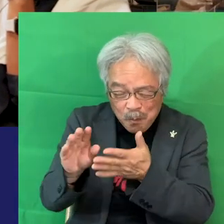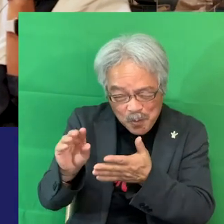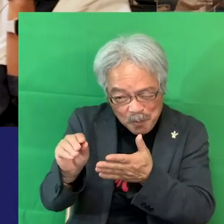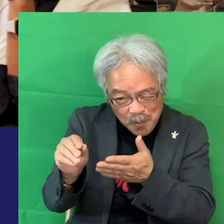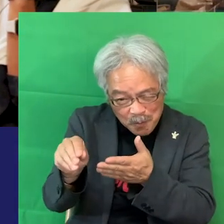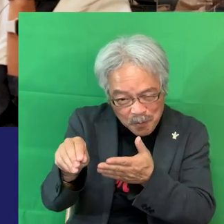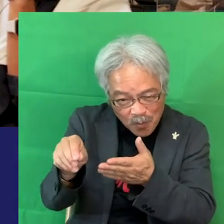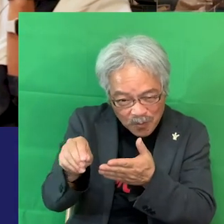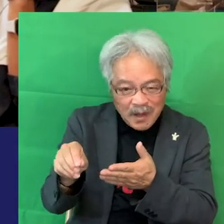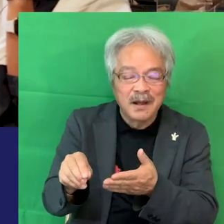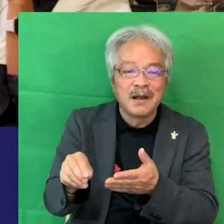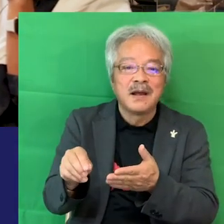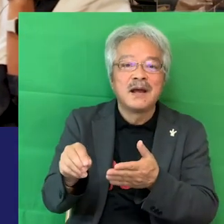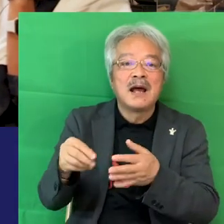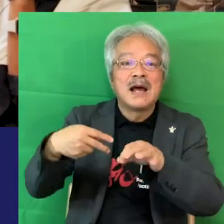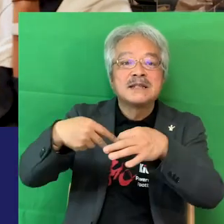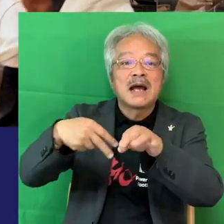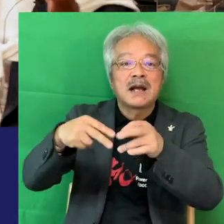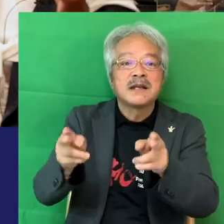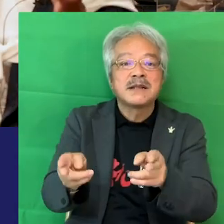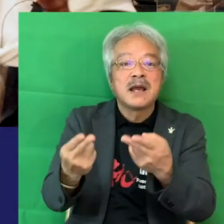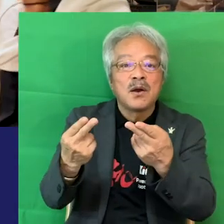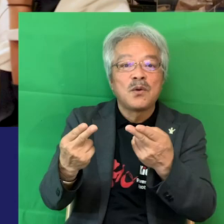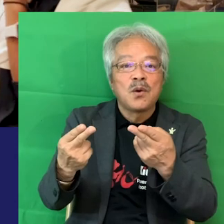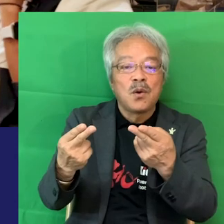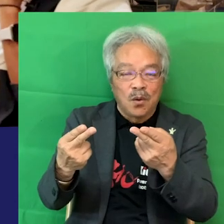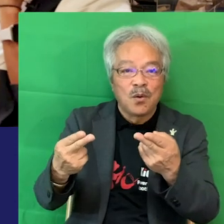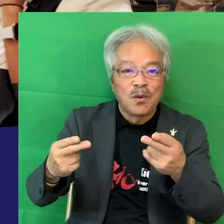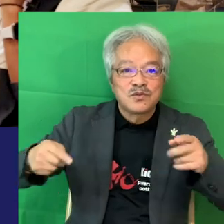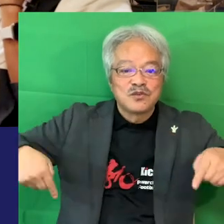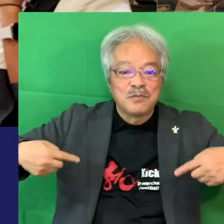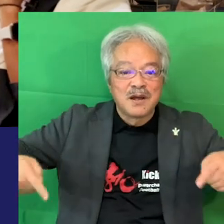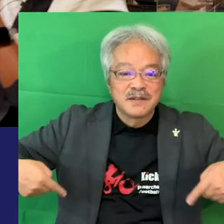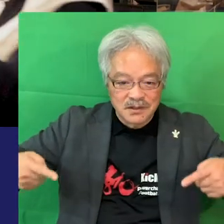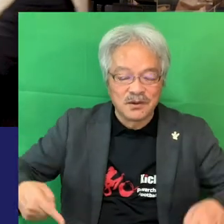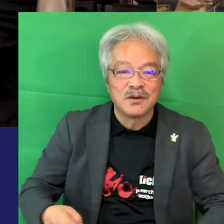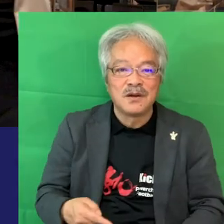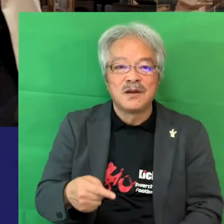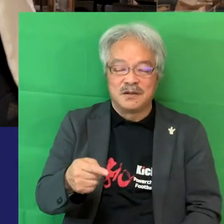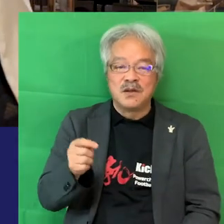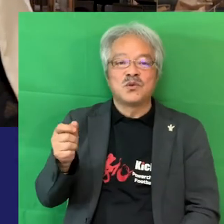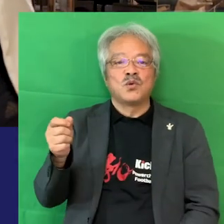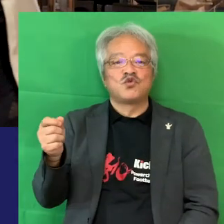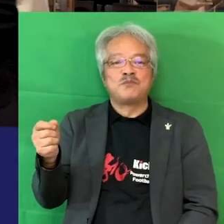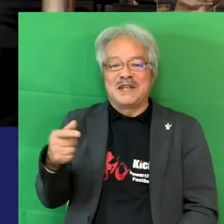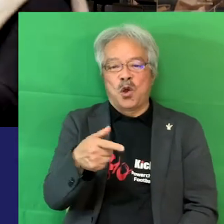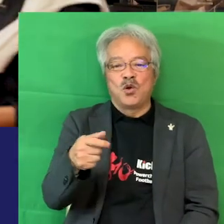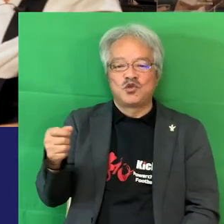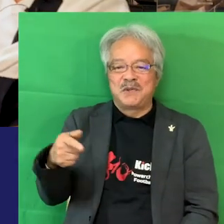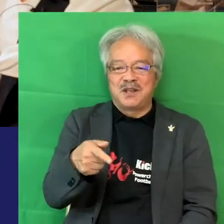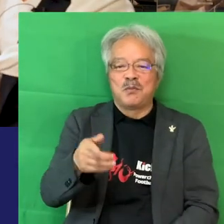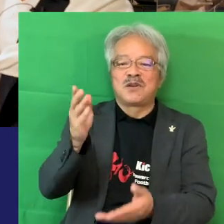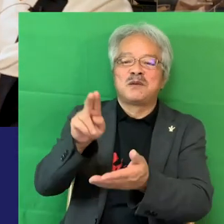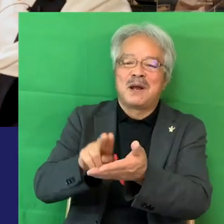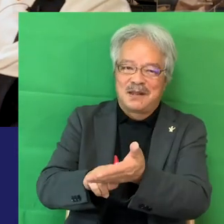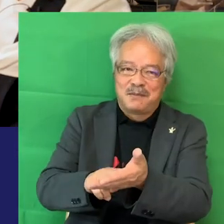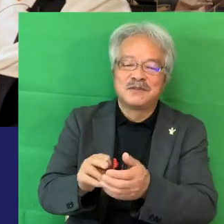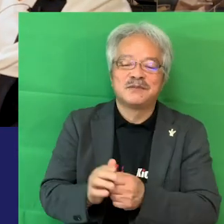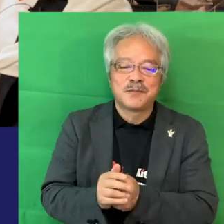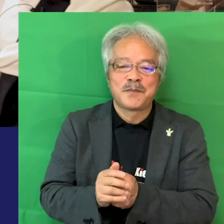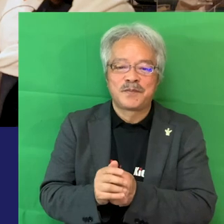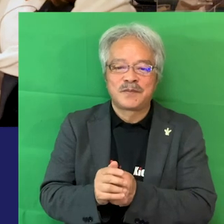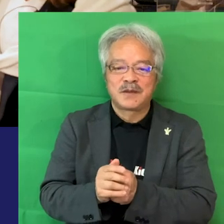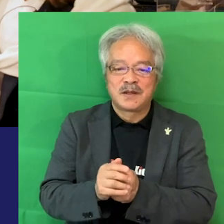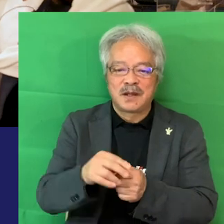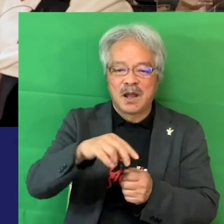サッカー用の車椅子スピードも決められてますからねそうですよねそうそうこれかなって言ってここでボール